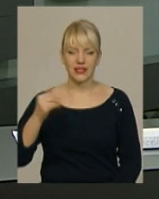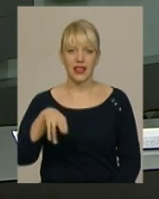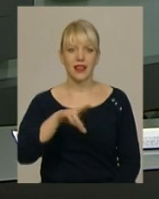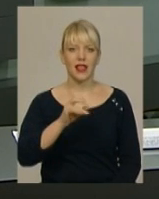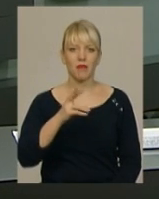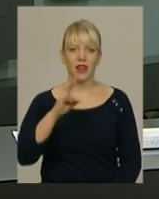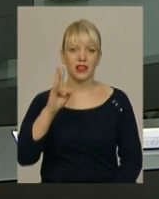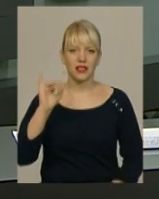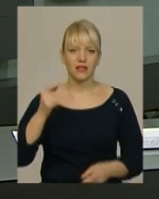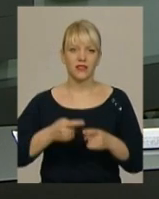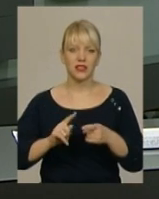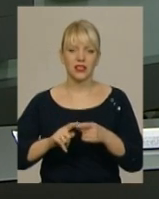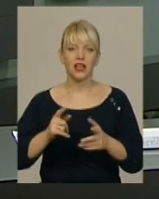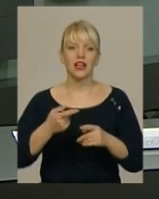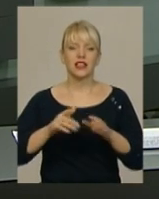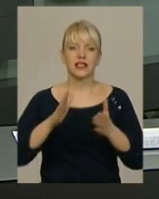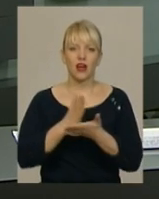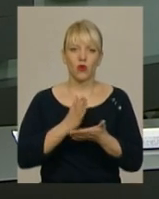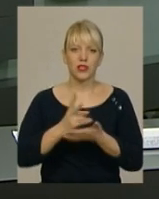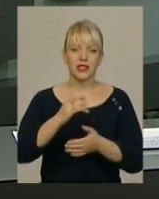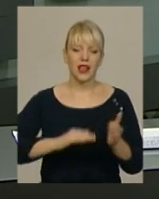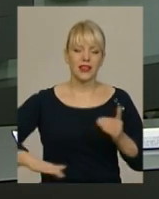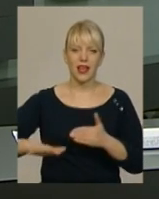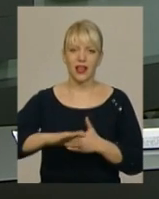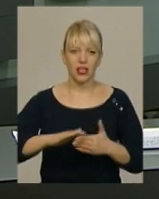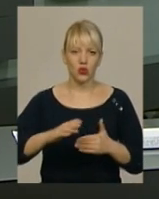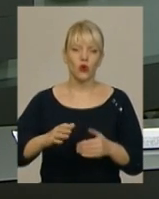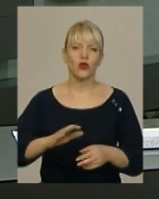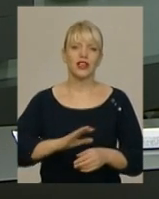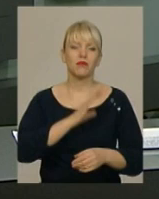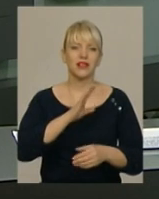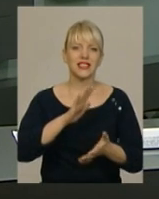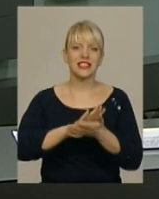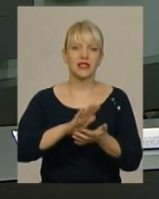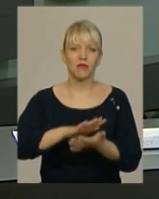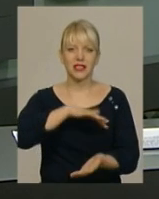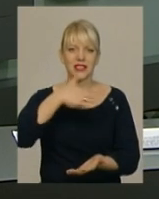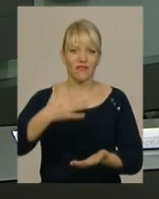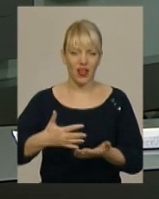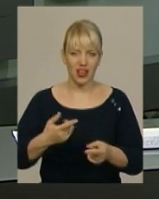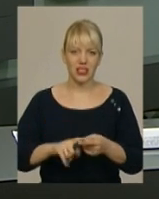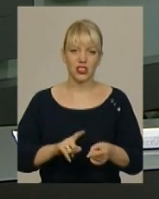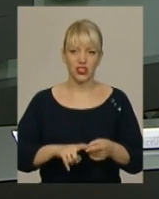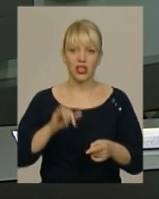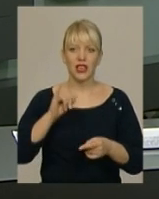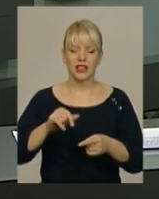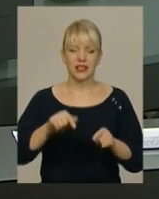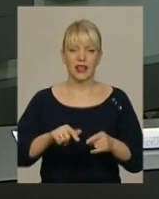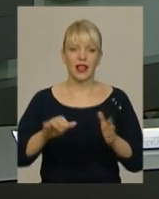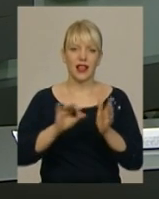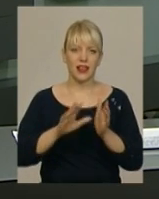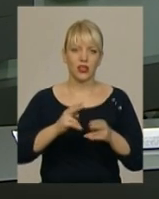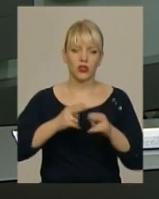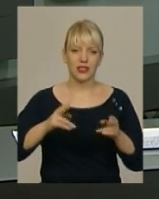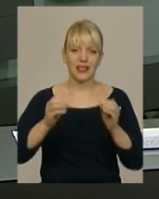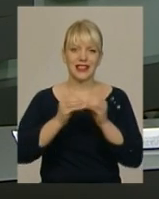Остання розташована на території колишнього сміттєзвалища і має 40 сонячних панелей. Наразі електростанція потужністю майже 10 МВт